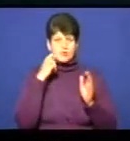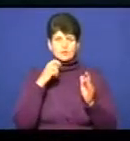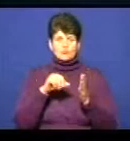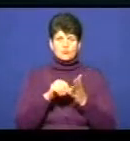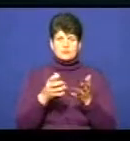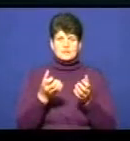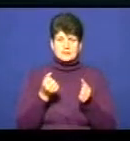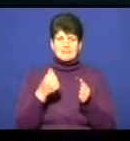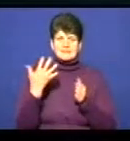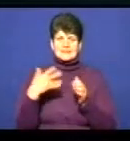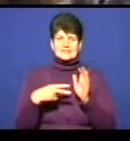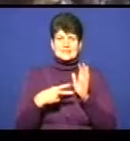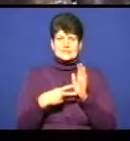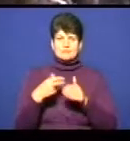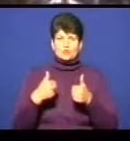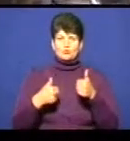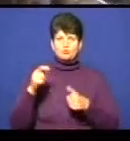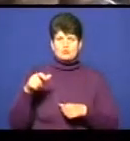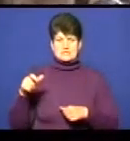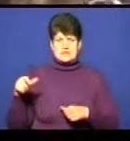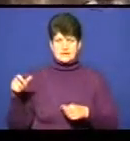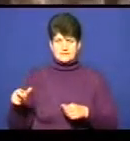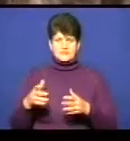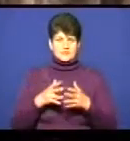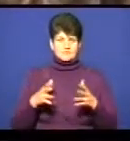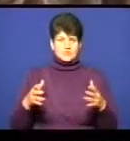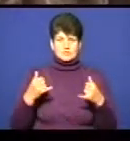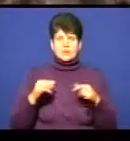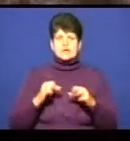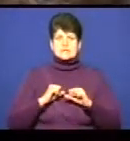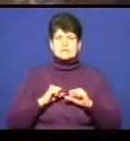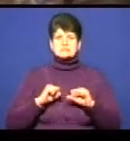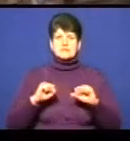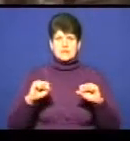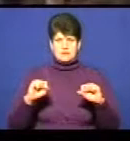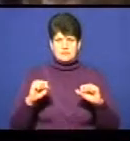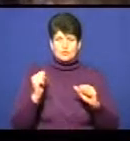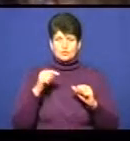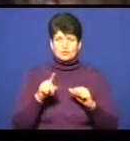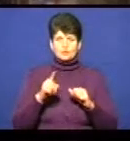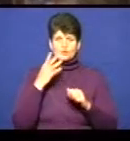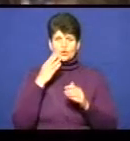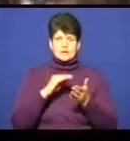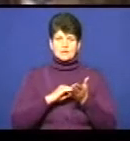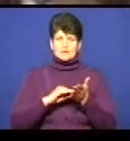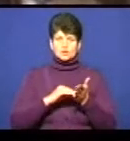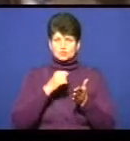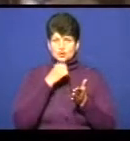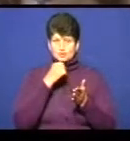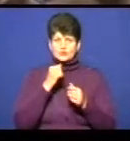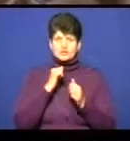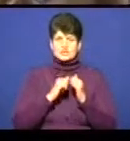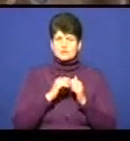57 конкурсантів. Найбільше вразила, напевно, певна сміливість. Тому що, коли пишуть дорослі, вони часто